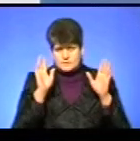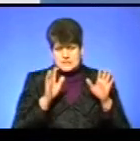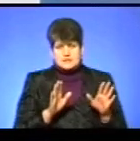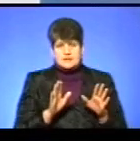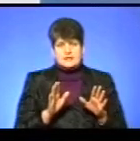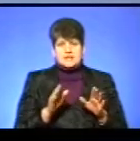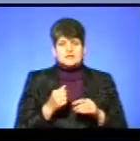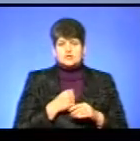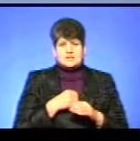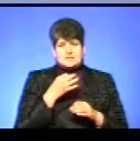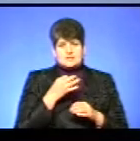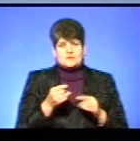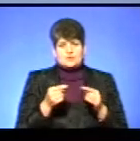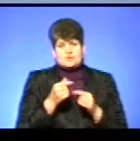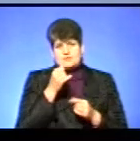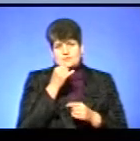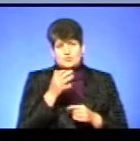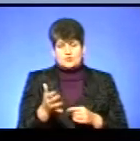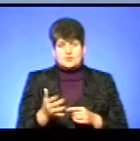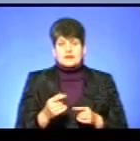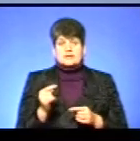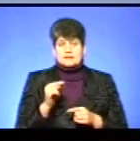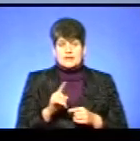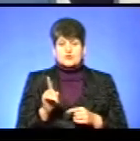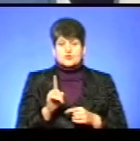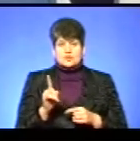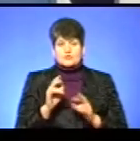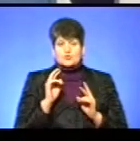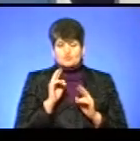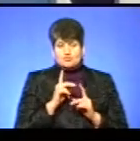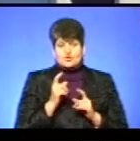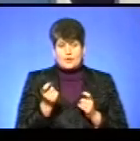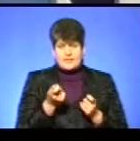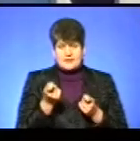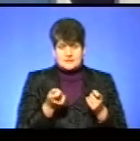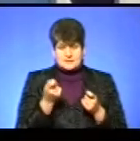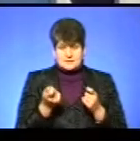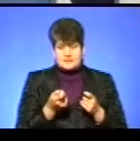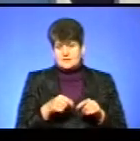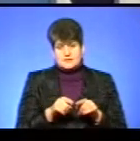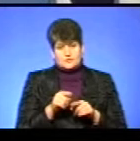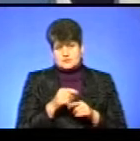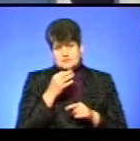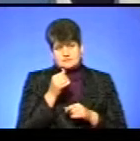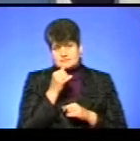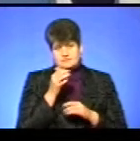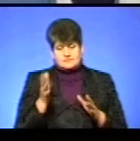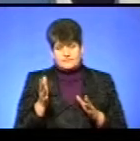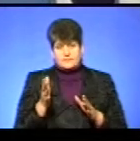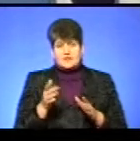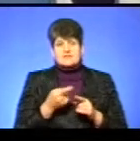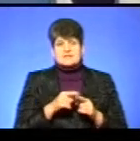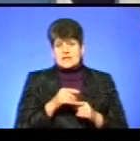На жаль, сказати так ми не можемо. Ну, те, що від протруєного насіння заразилися, також ні, тому, що фактично в цей